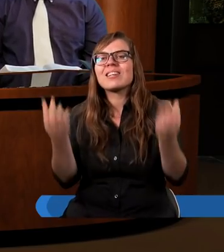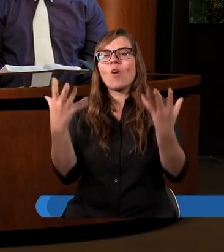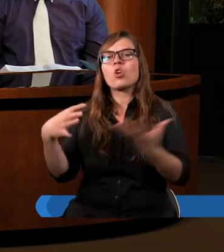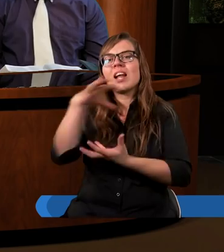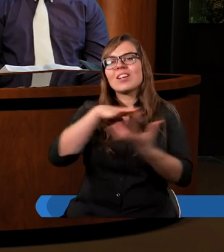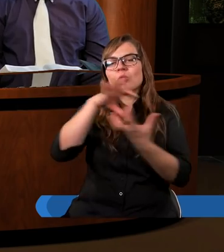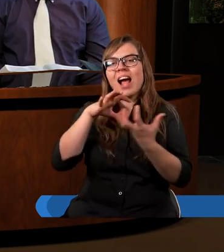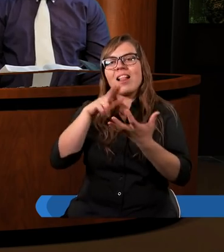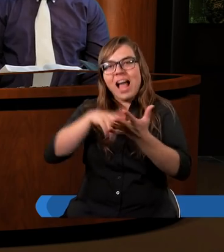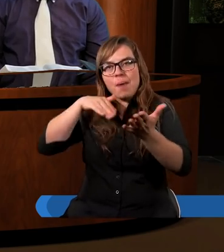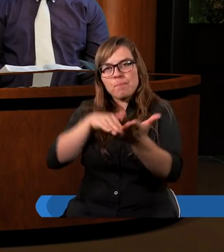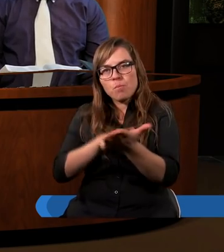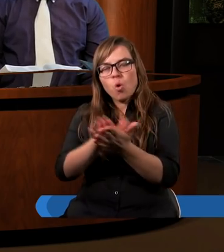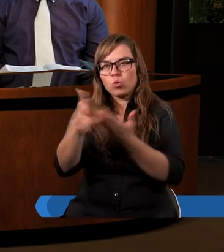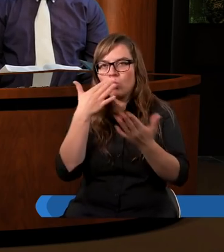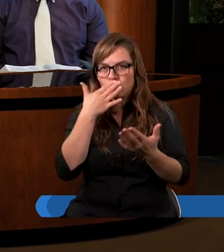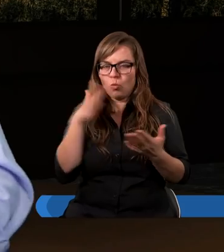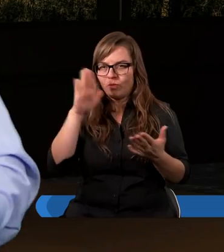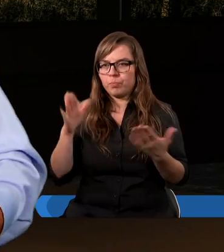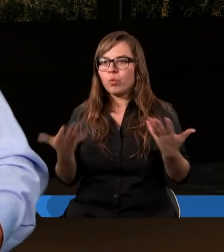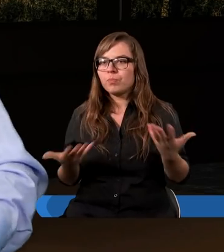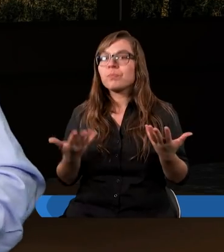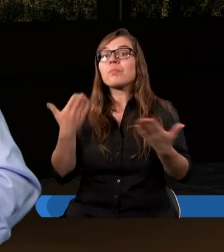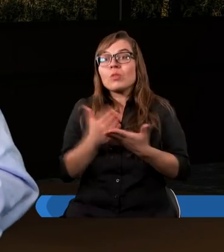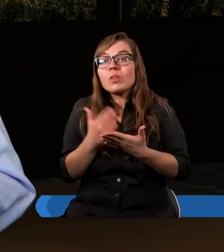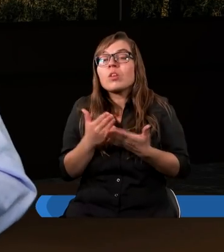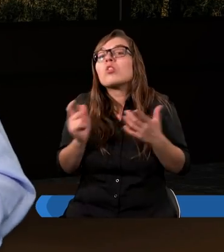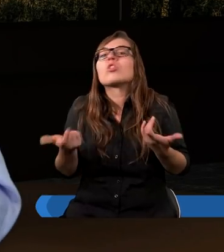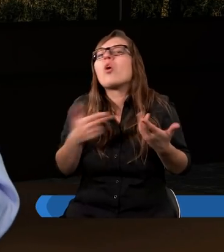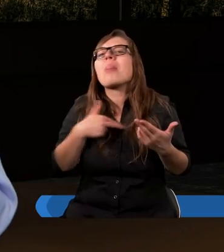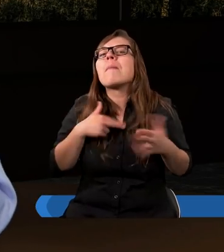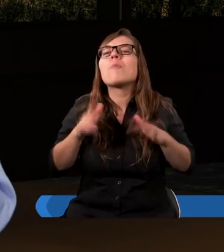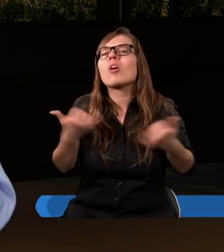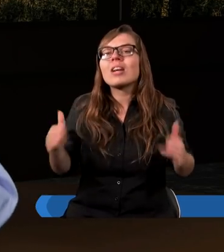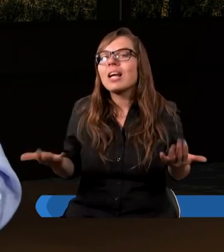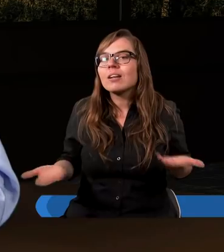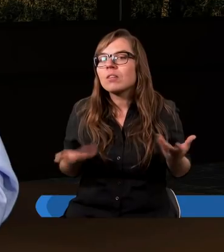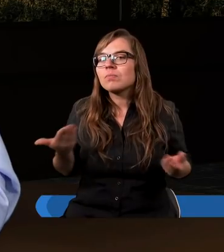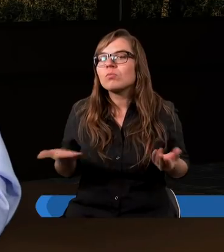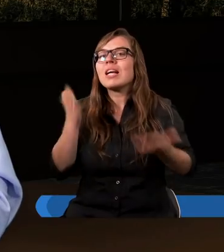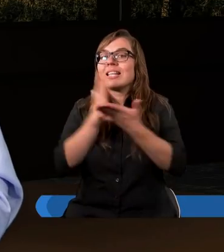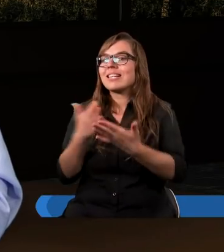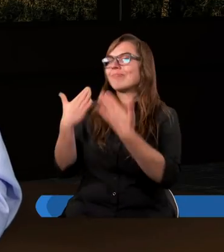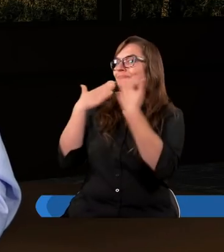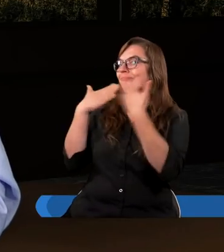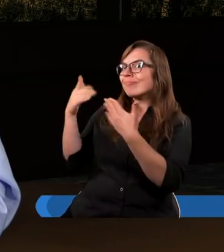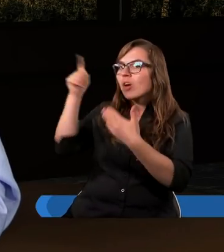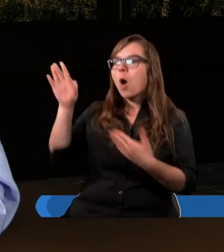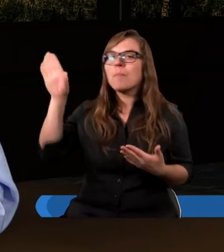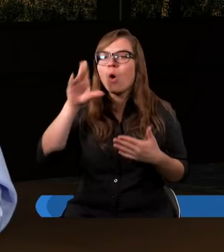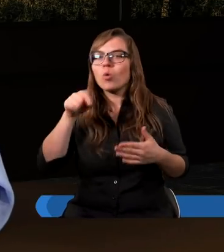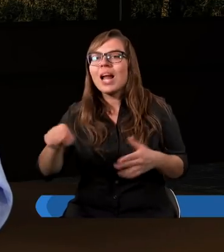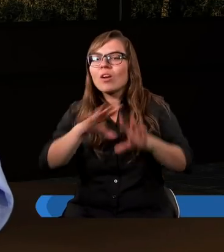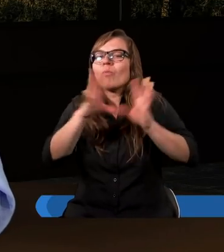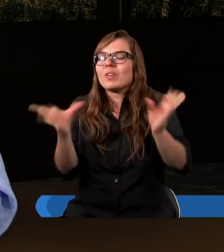jak oczywiście mówiliśmy. No i cóż nam innego pozostaje? No tylko podziękować Bogu za